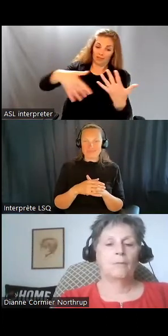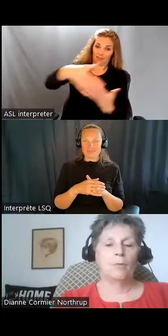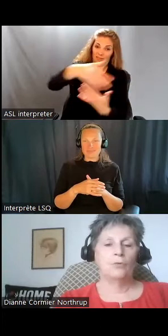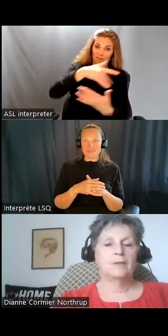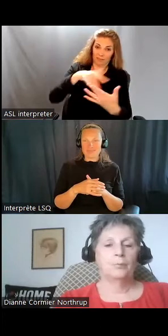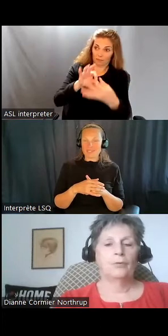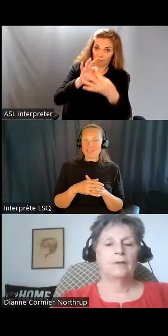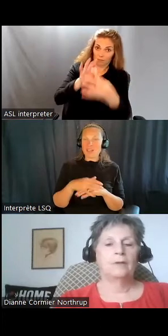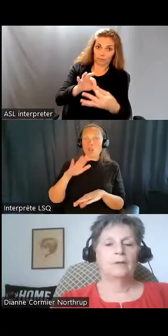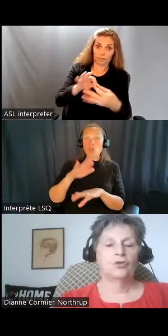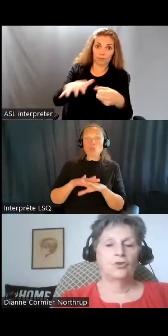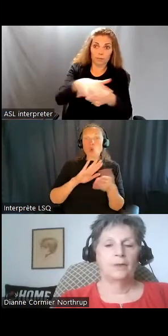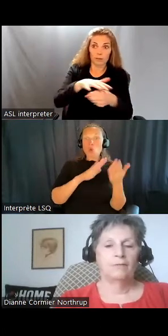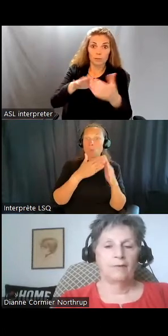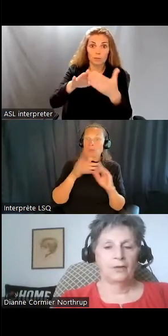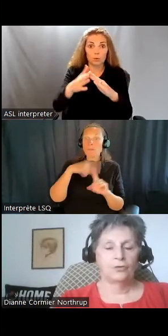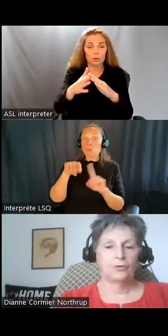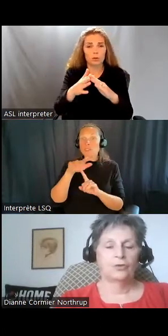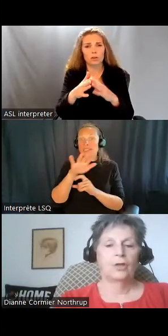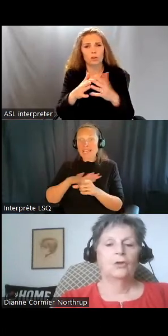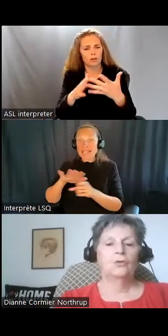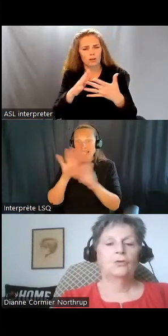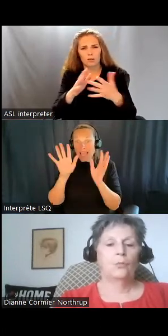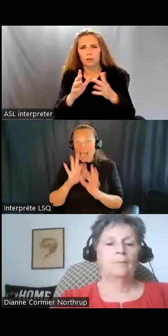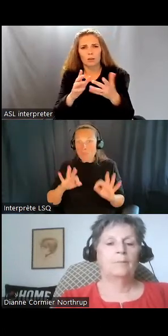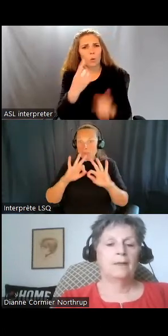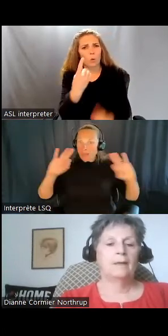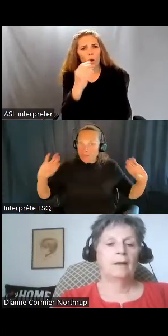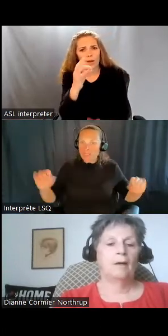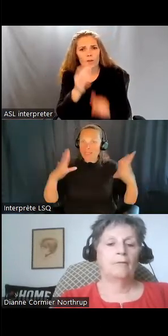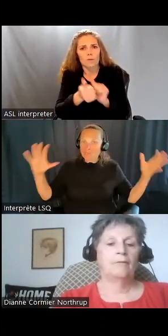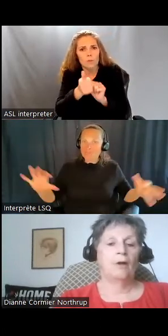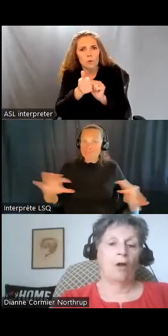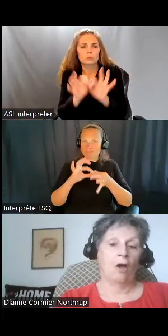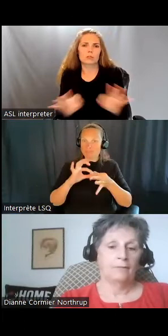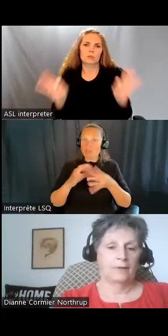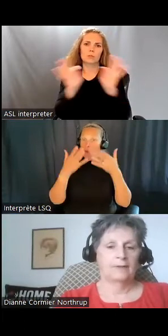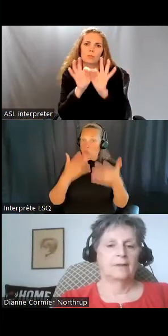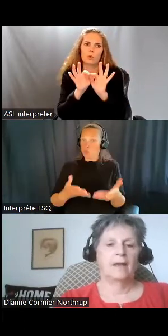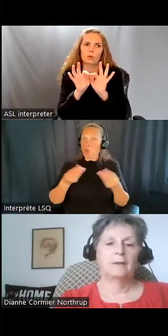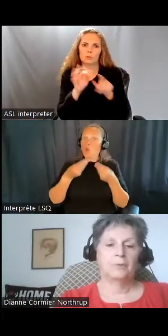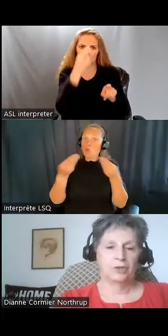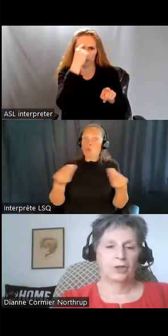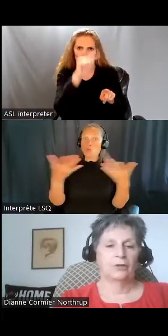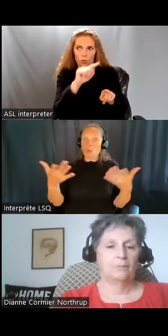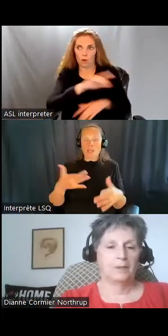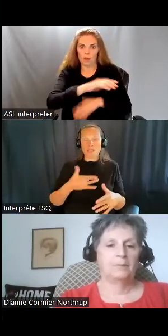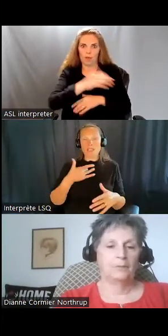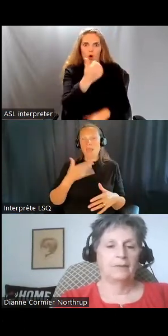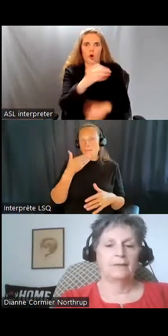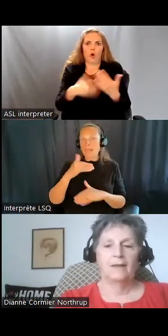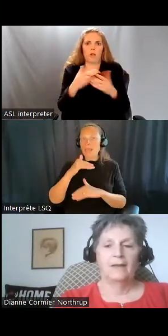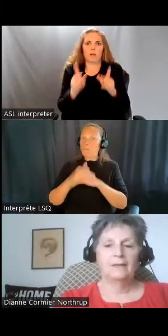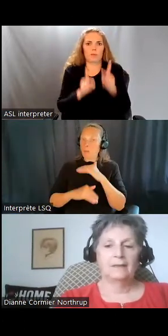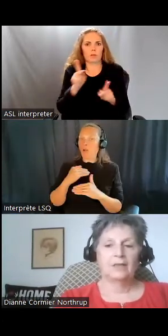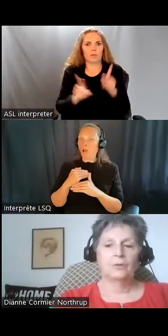quartier et dans la communauté, c'est un des facteurs qui contribuent le plus au bien-être de nous tous et